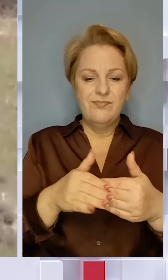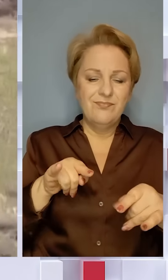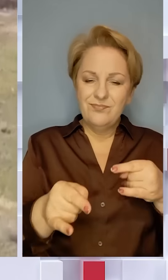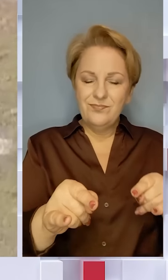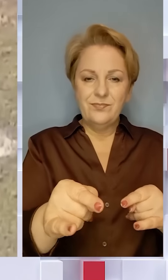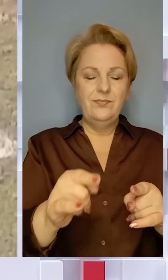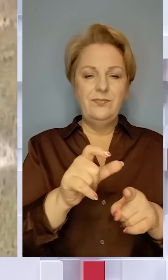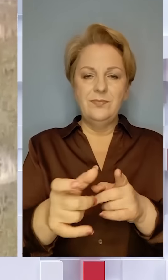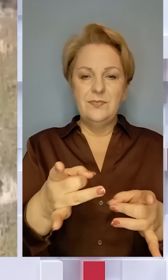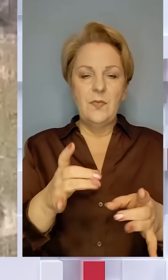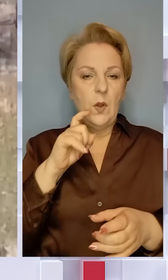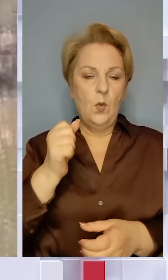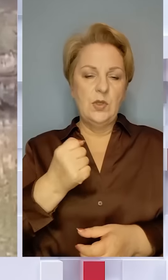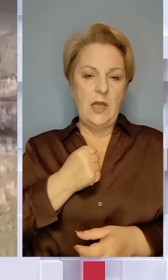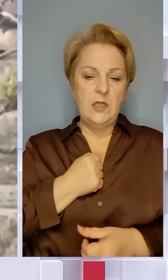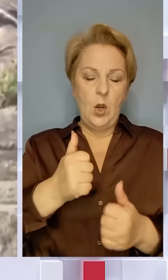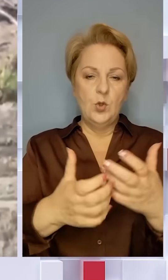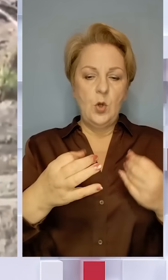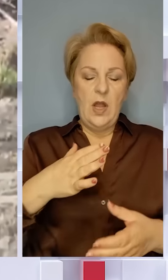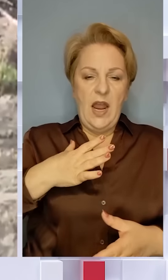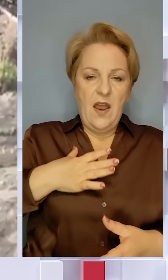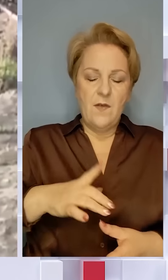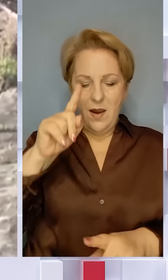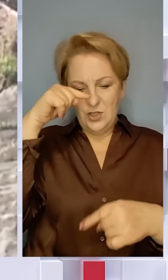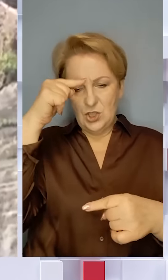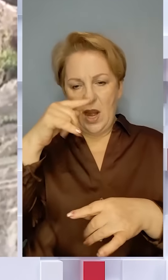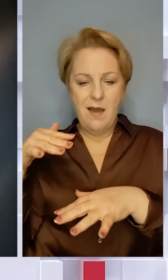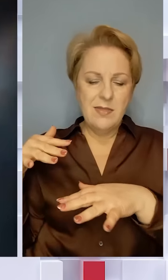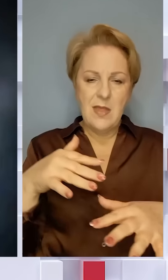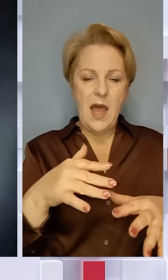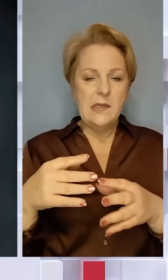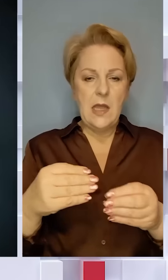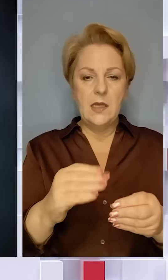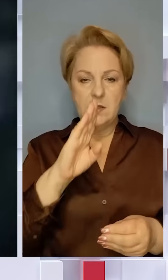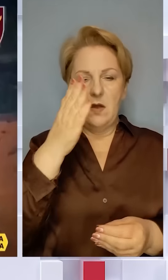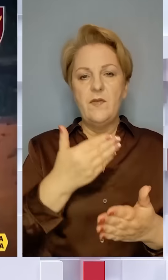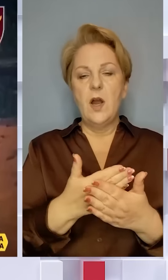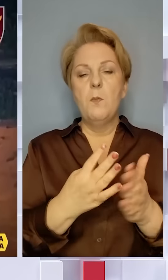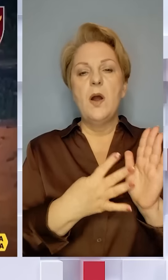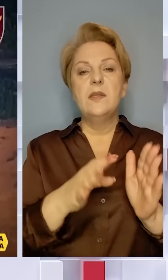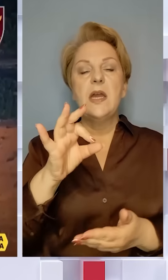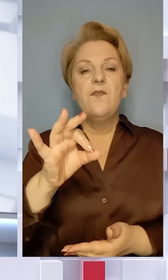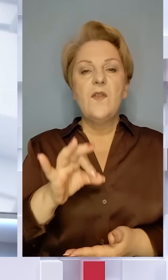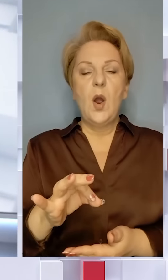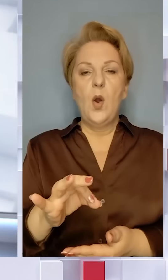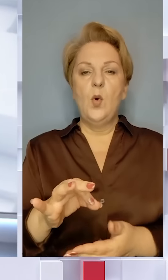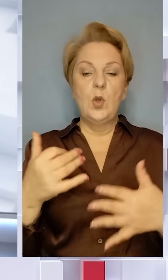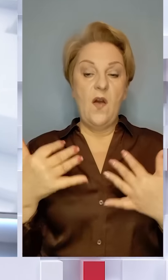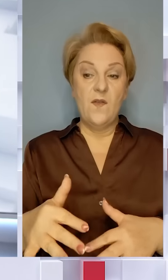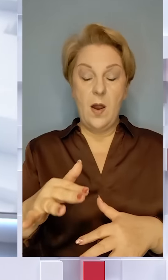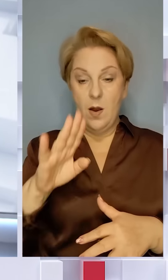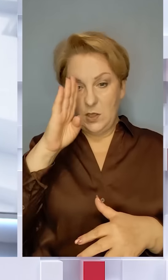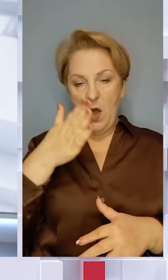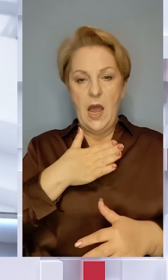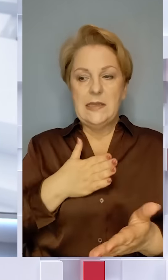Українським оборонцям щодня доводиться витримувати шалений натиск ворога. До 90% втрат противника на